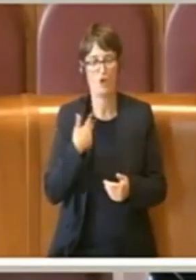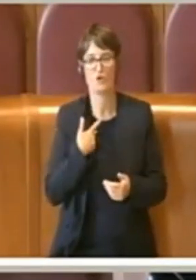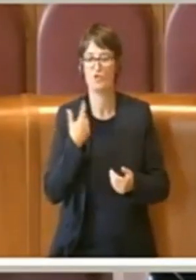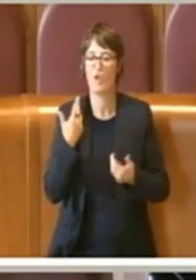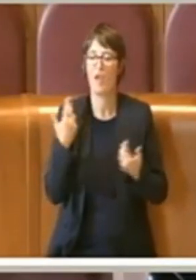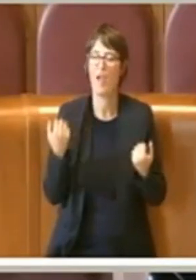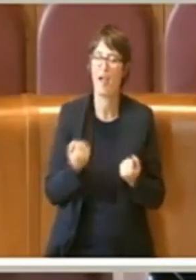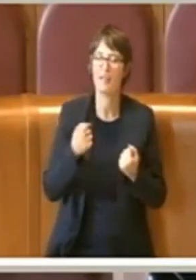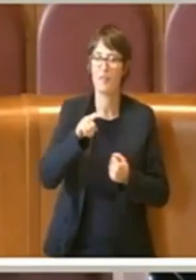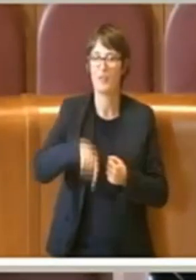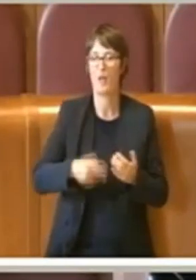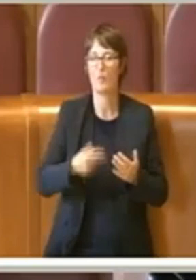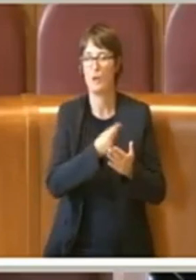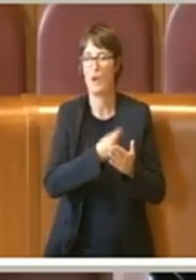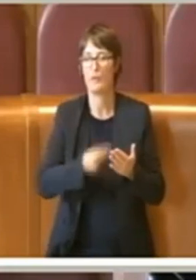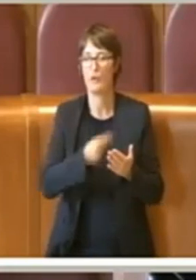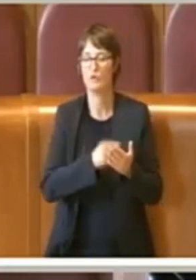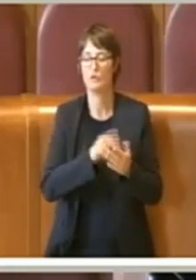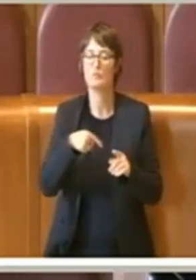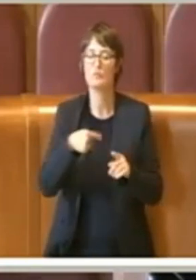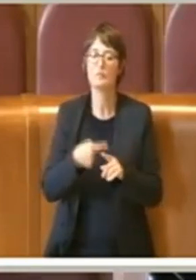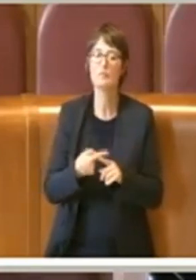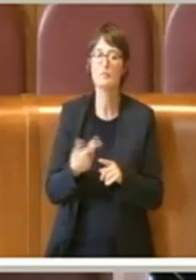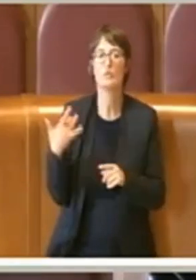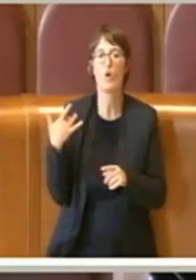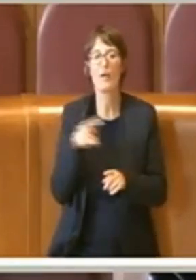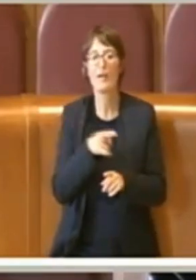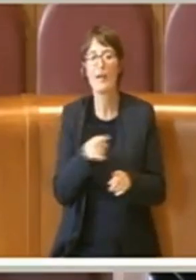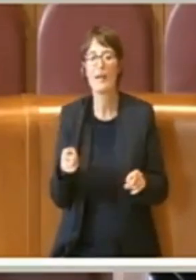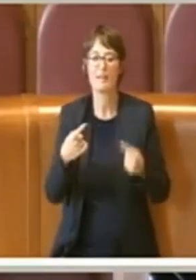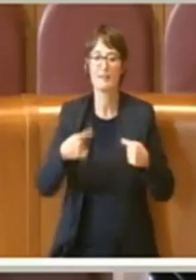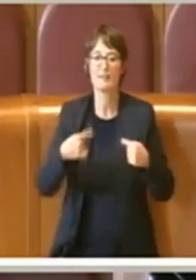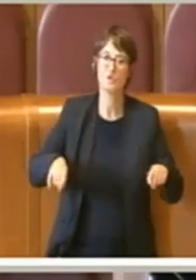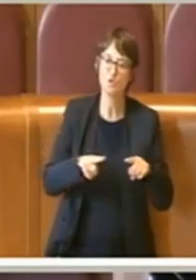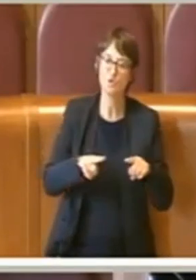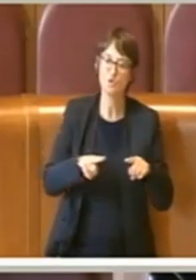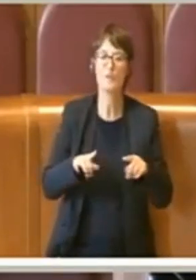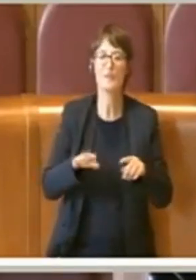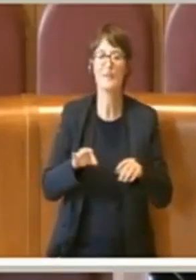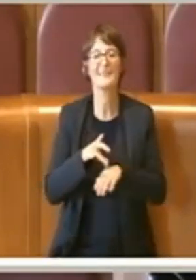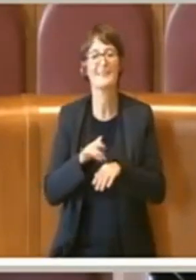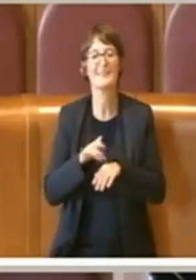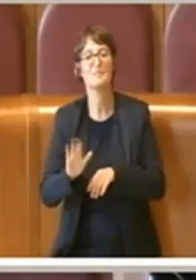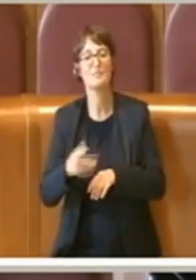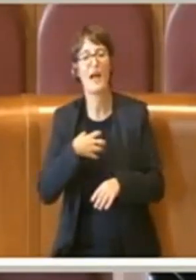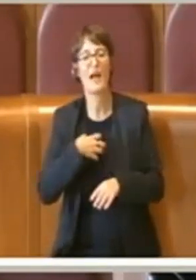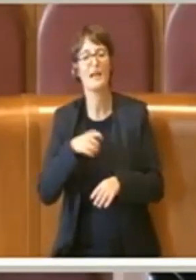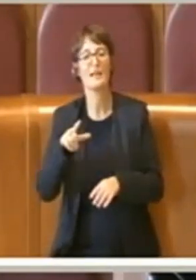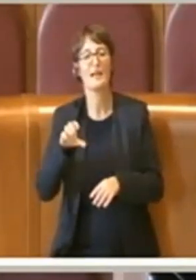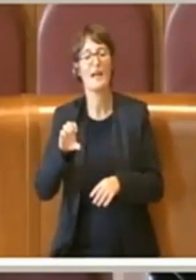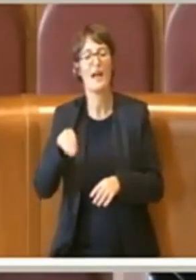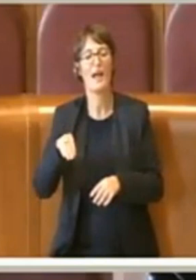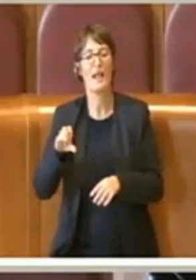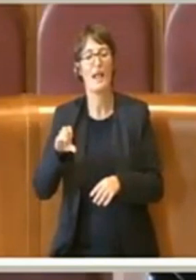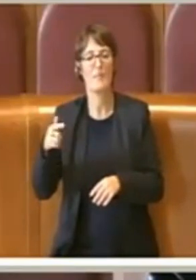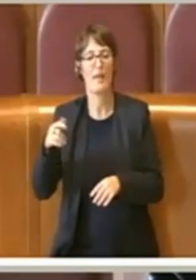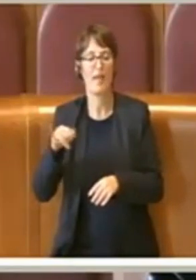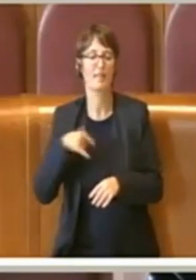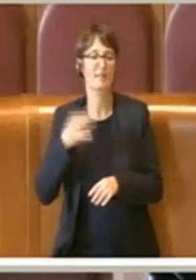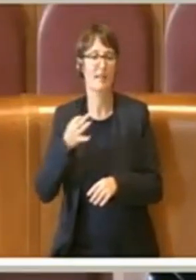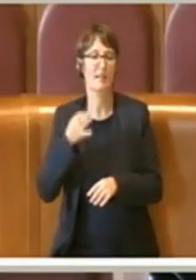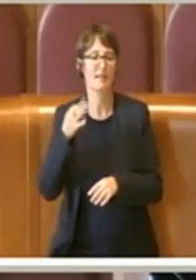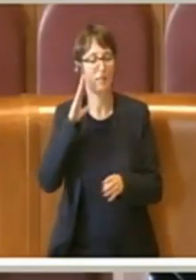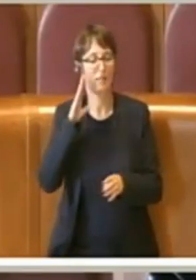progettazione. Volevo anche ringraziare l'aggiunta e la sensibilità dell'assessore Lemmetti che sul tema è sempre stato anche lui sul